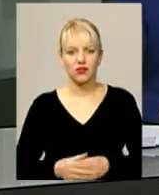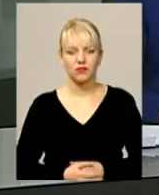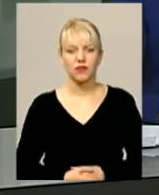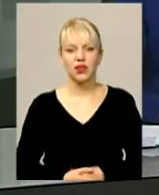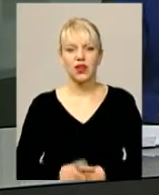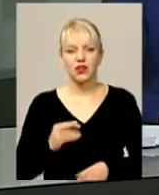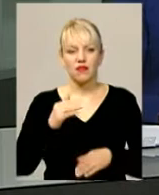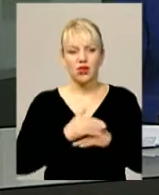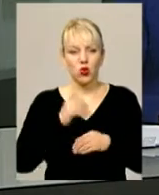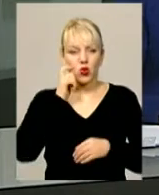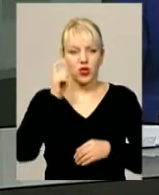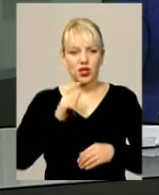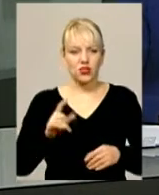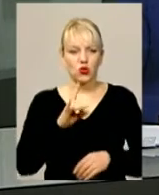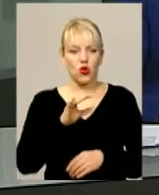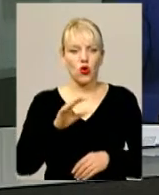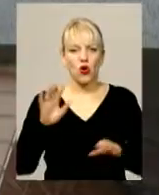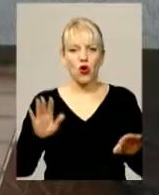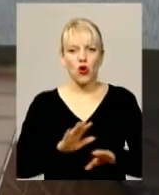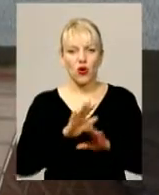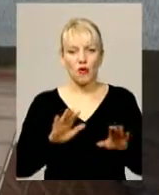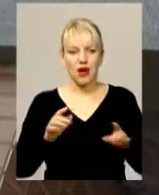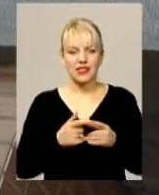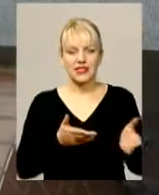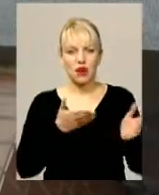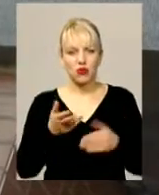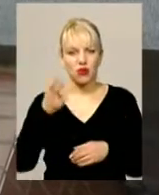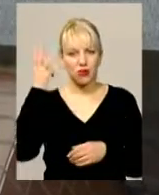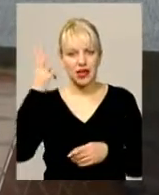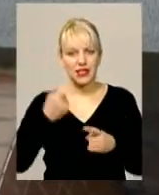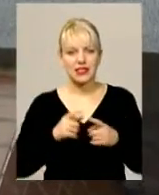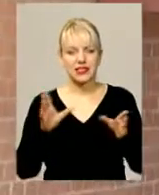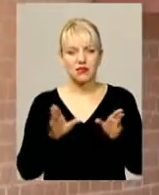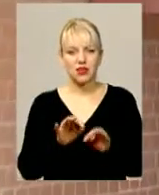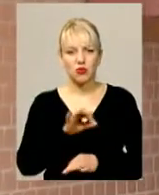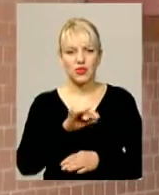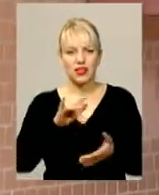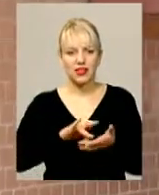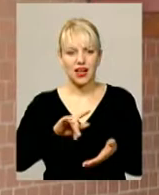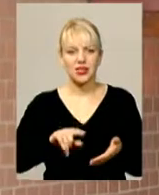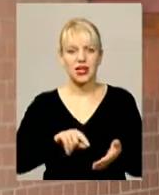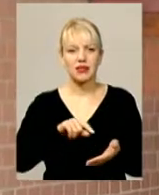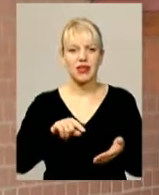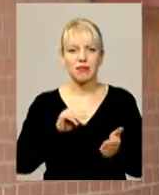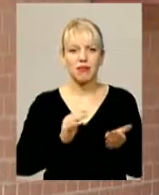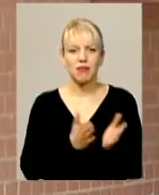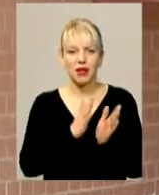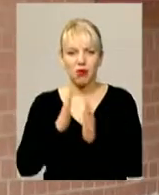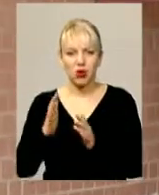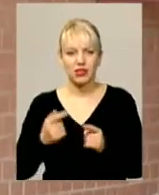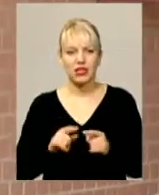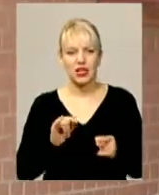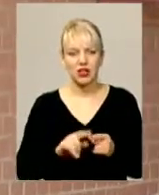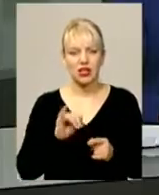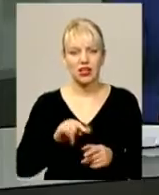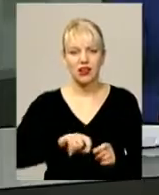На вечір українського романсу запрошують до Хмельницького. спільний проєкт Центральної міської бібліотеки та вихованців дитячої школи мистецтв